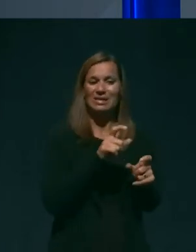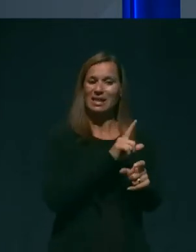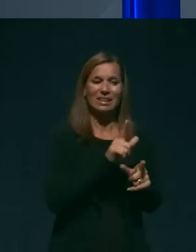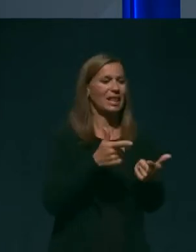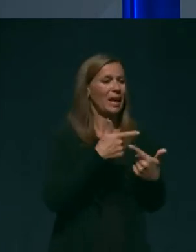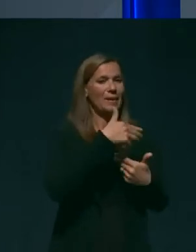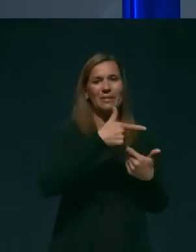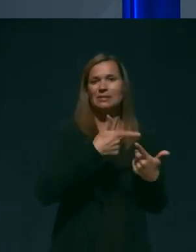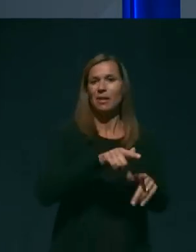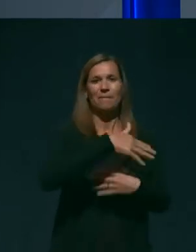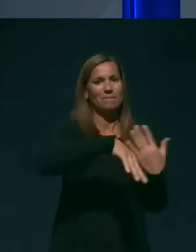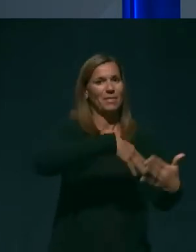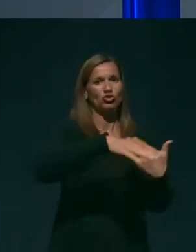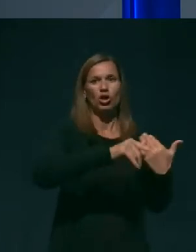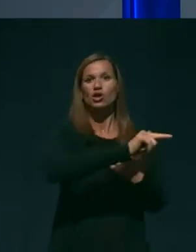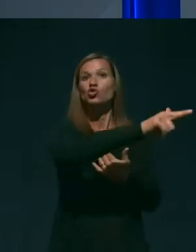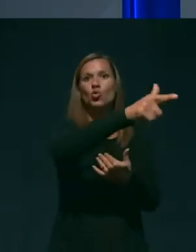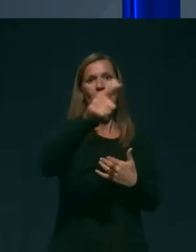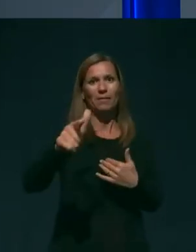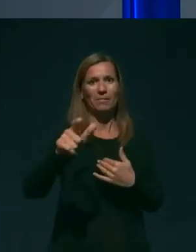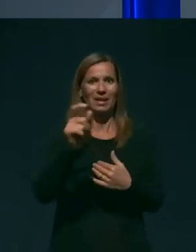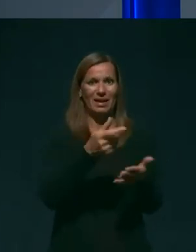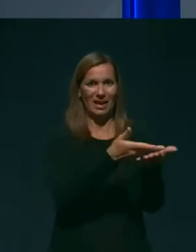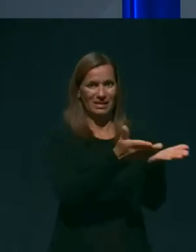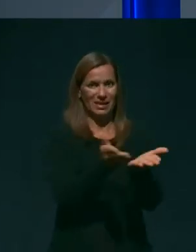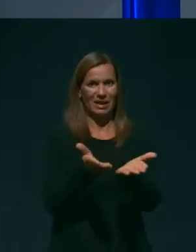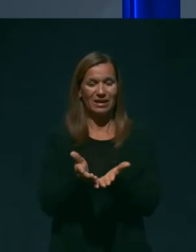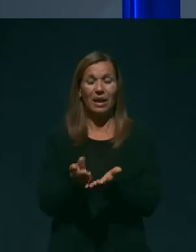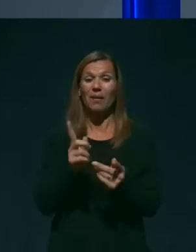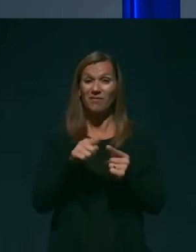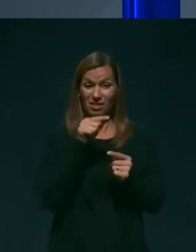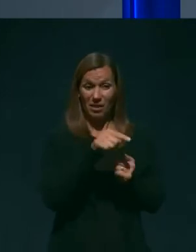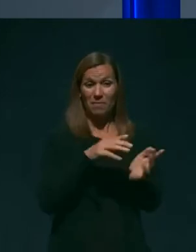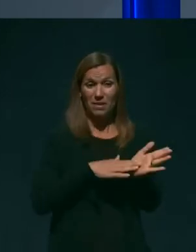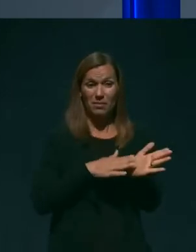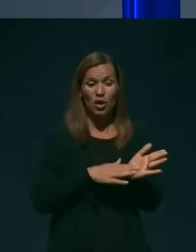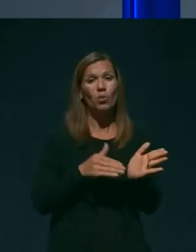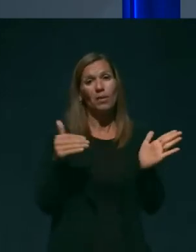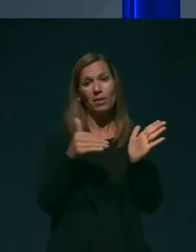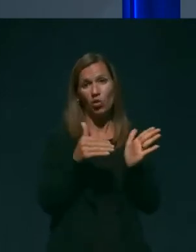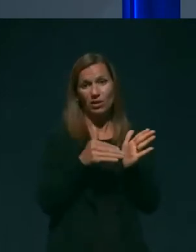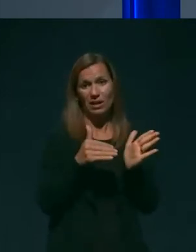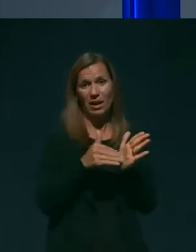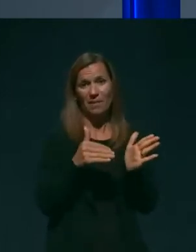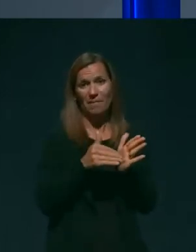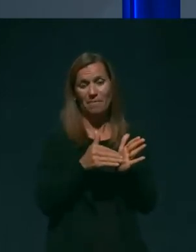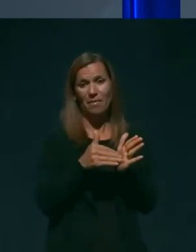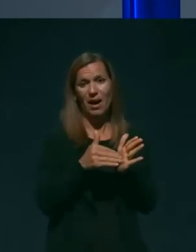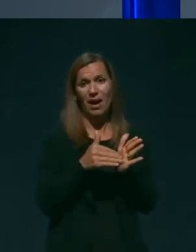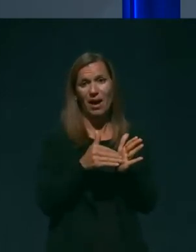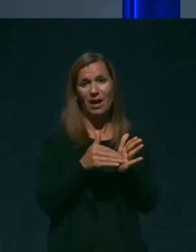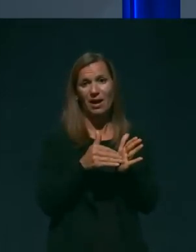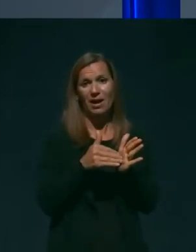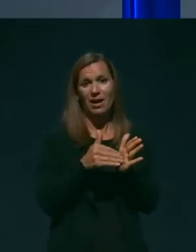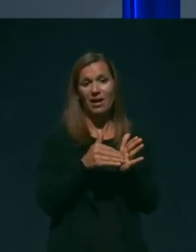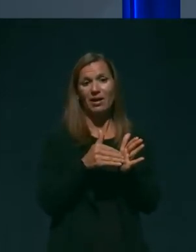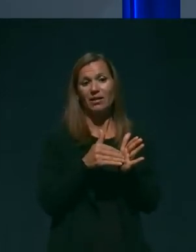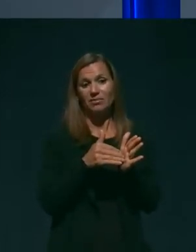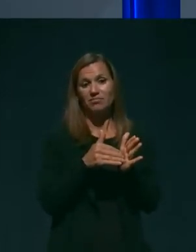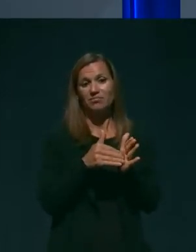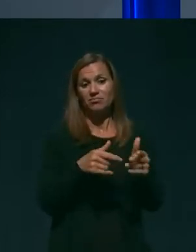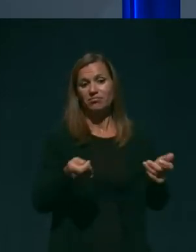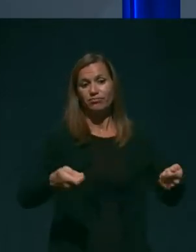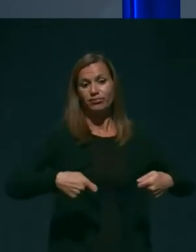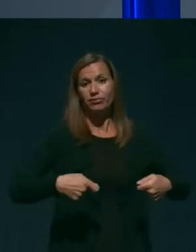razredi, ker v tem primeru bi pa bilo treba obravnavati v tej epidemiološki anketi in zamejevanju izbruha